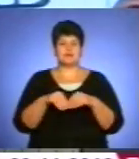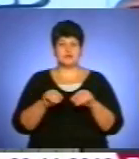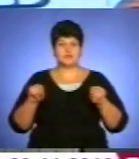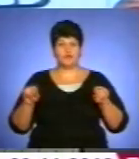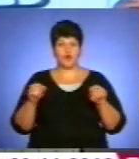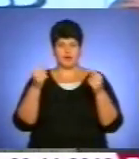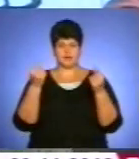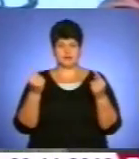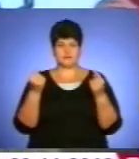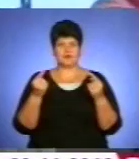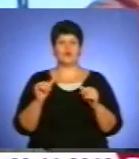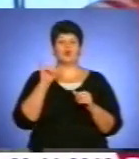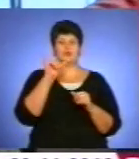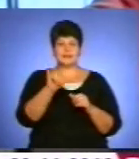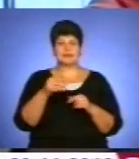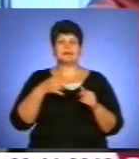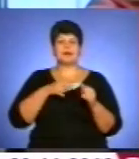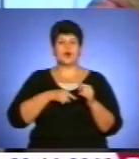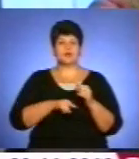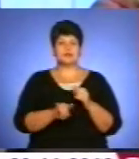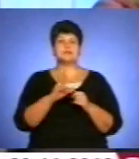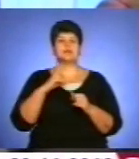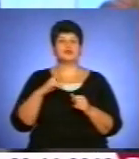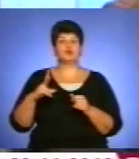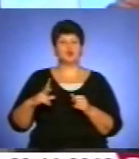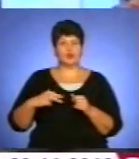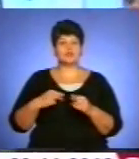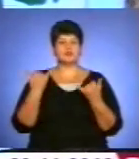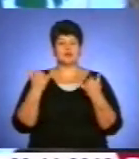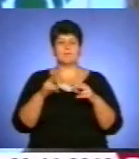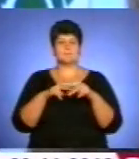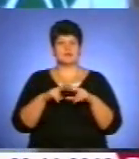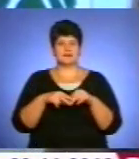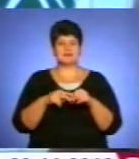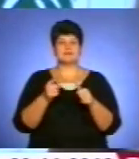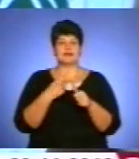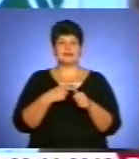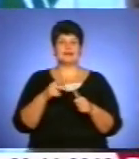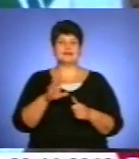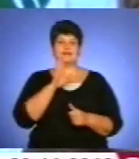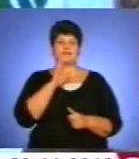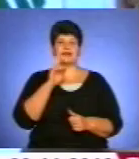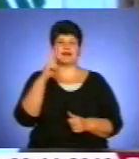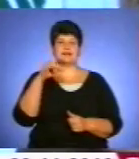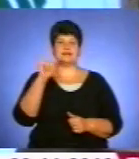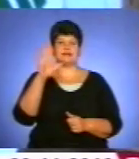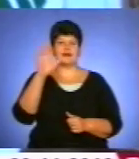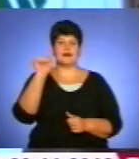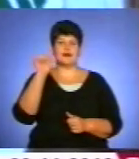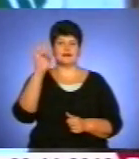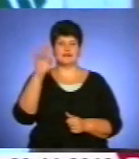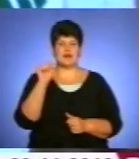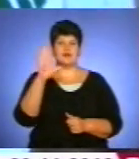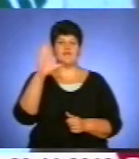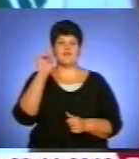і в них народилася донечка, де сьогодні її похерстили звати дівчинку Діанка Вероніка. Це така